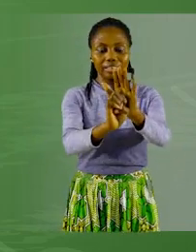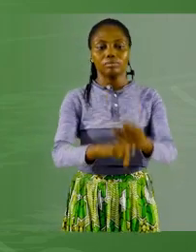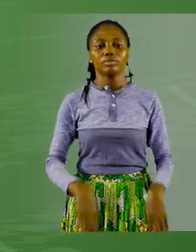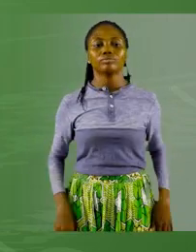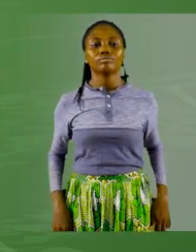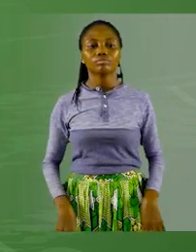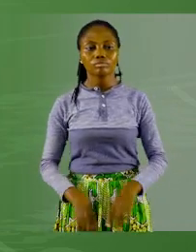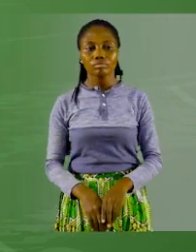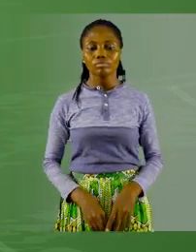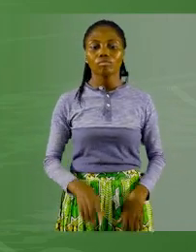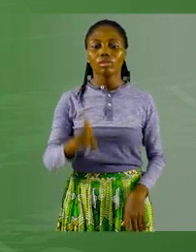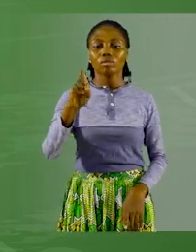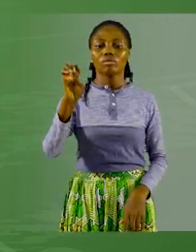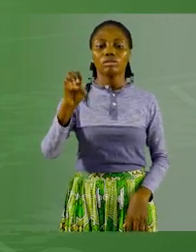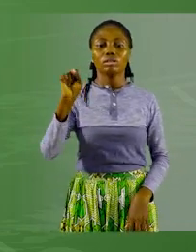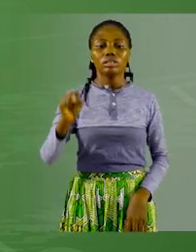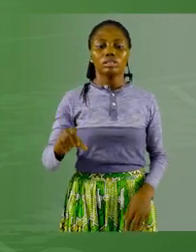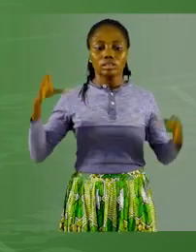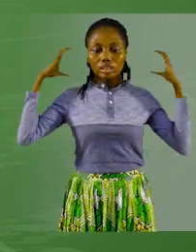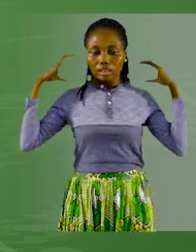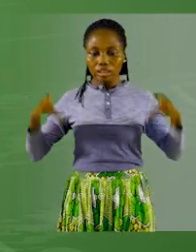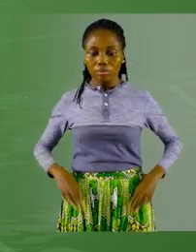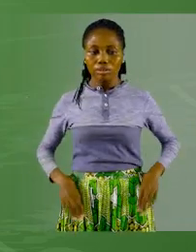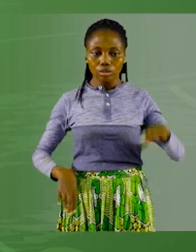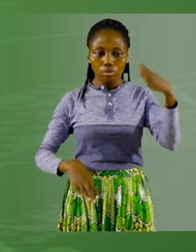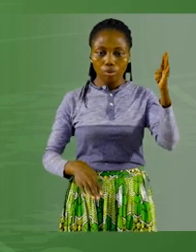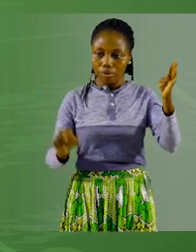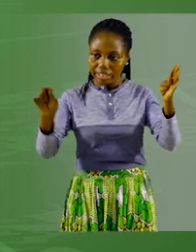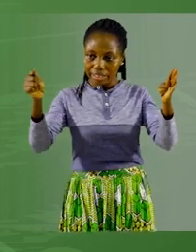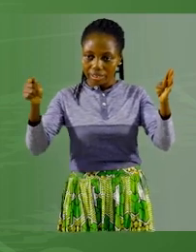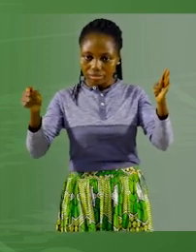Exemple, des chemises bleu-gris.